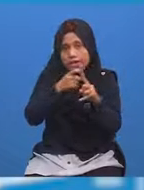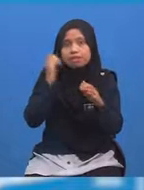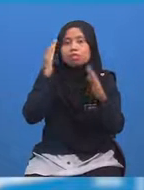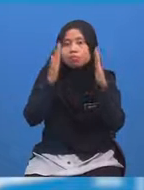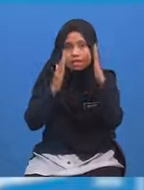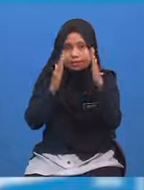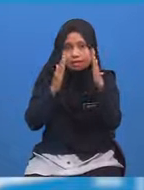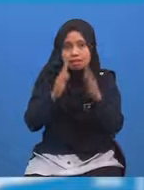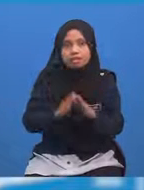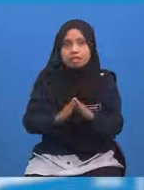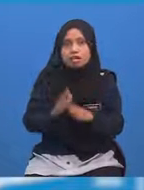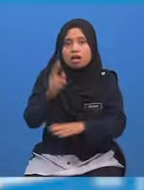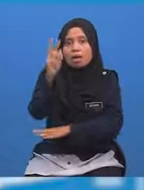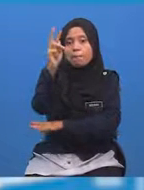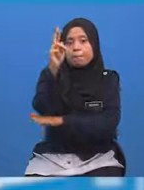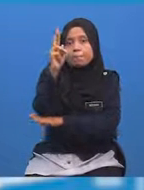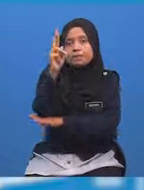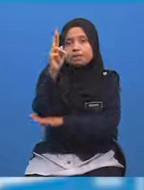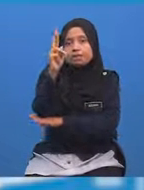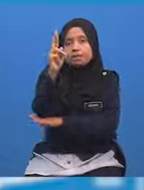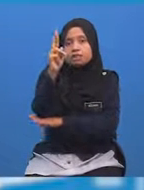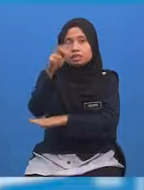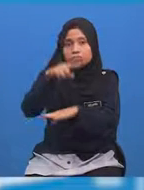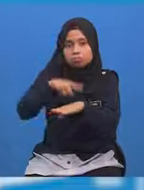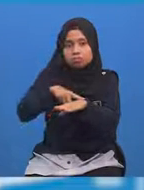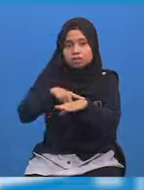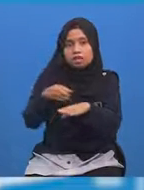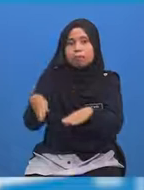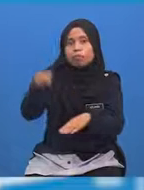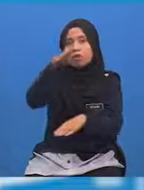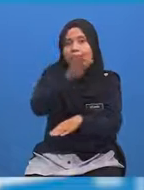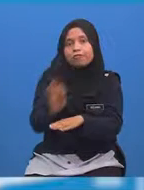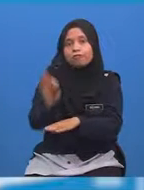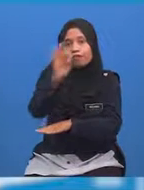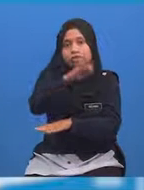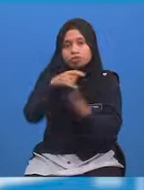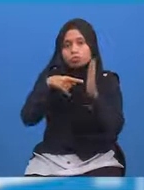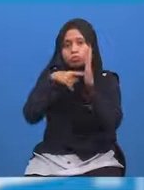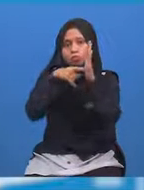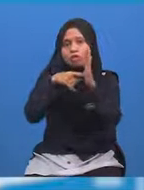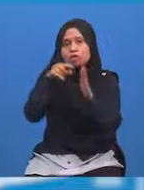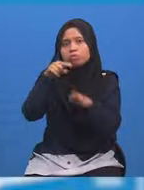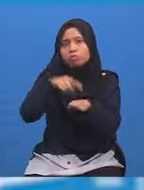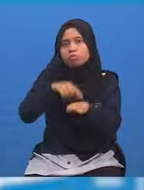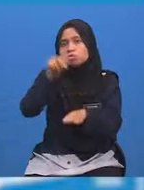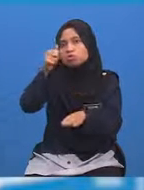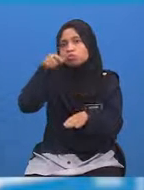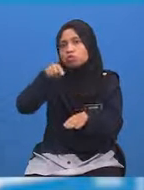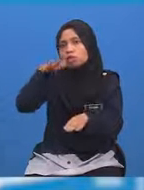Menara jam di Bukit Fraser Menunjukkan pukul 10.15 pagi